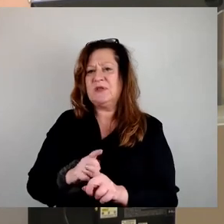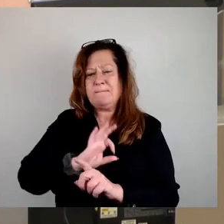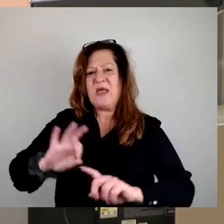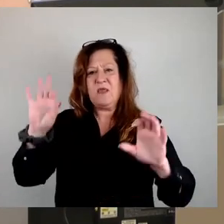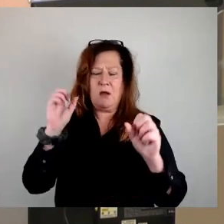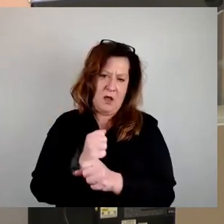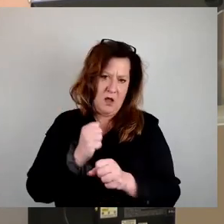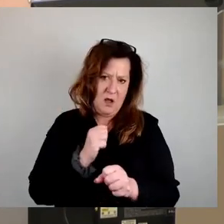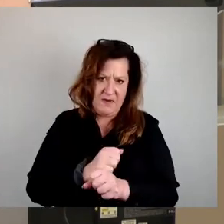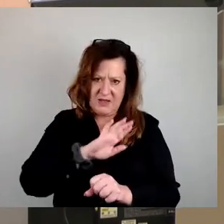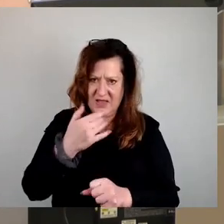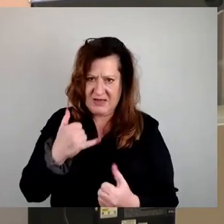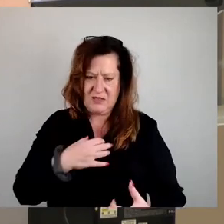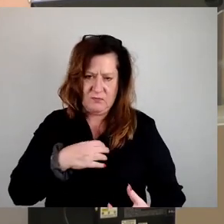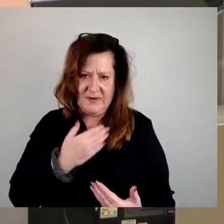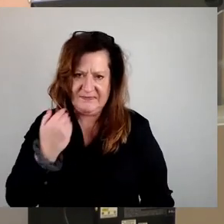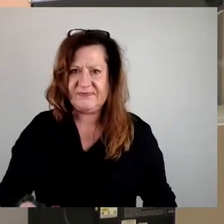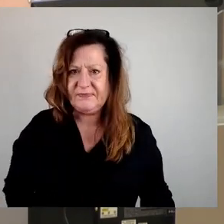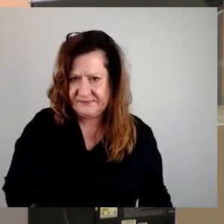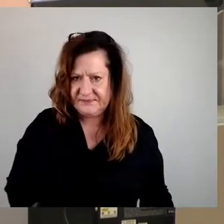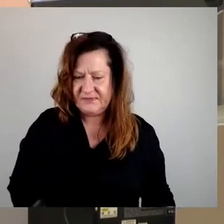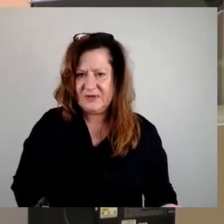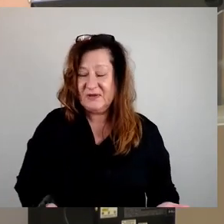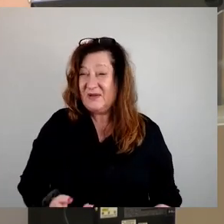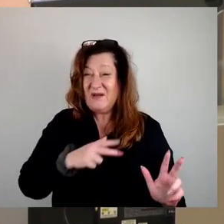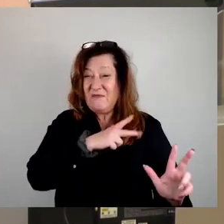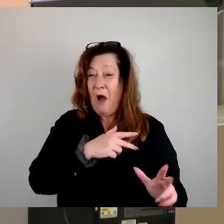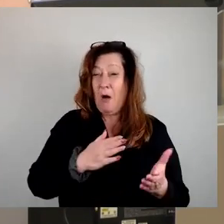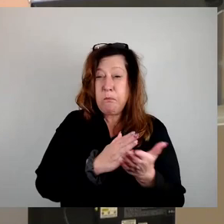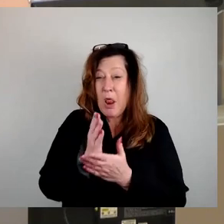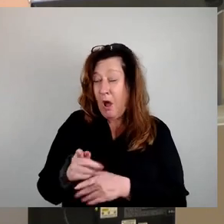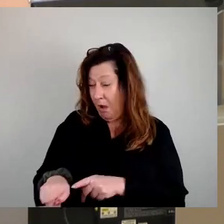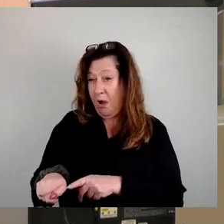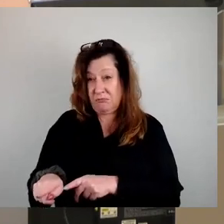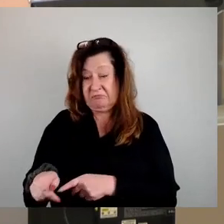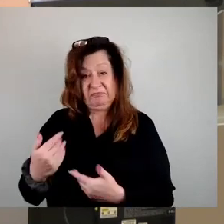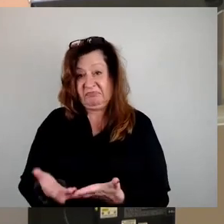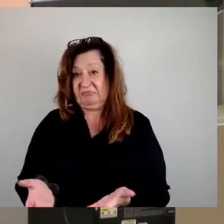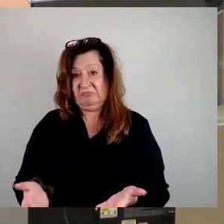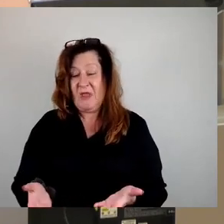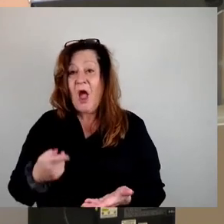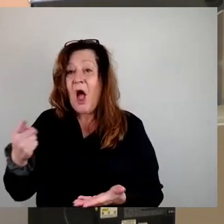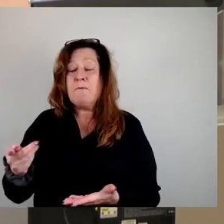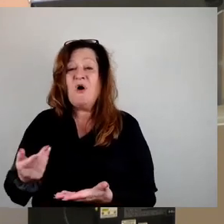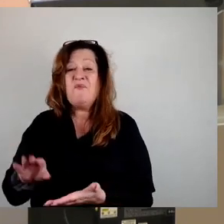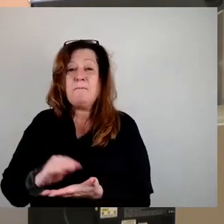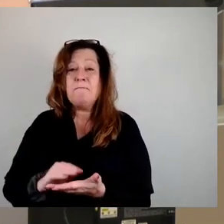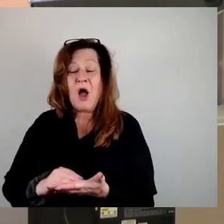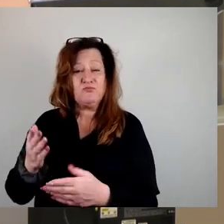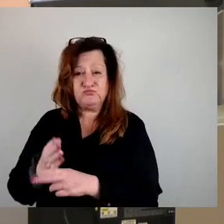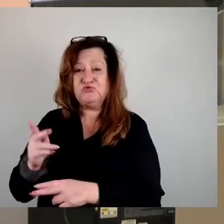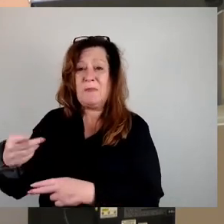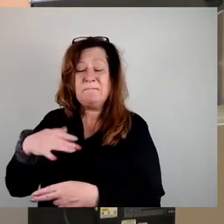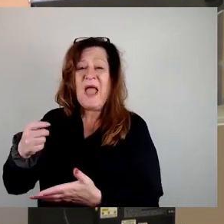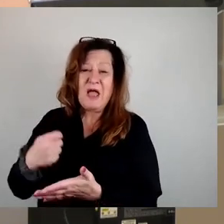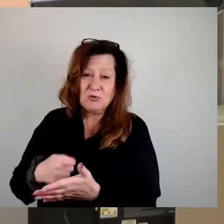rechtzeitig ermöglicht. Wirkliche Pläne für die neuen Grundstücke gibt es nicht. Aber die Vermutung liegt nahe, dass es eher noch teurer und mit noch mehr